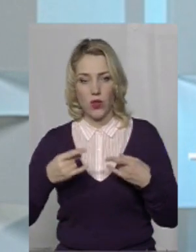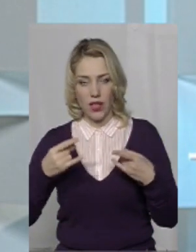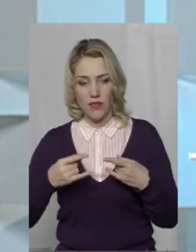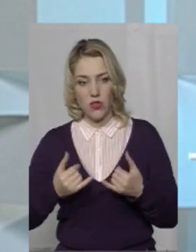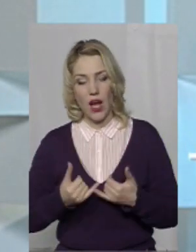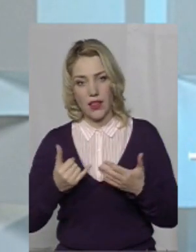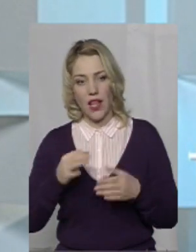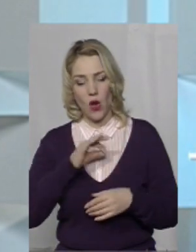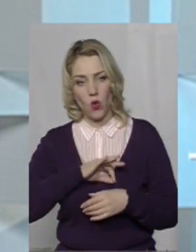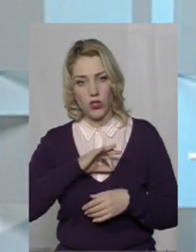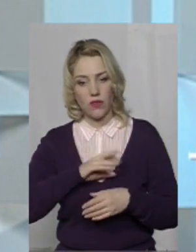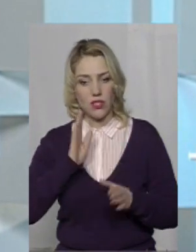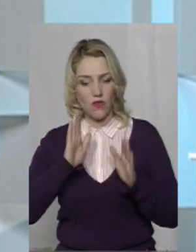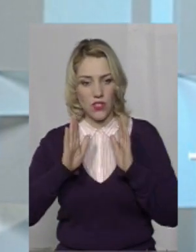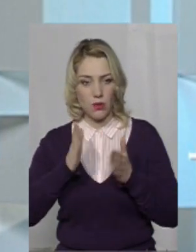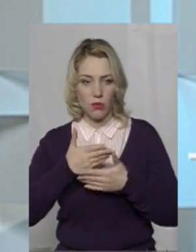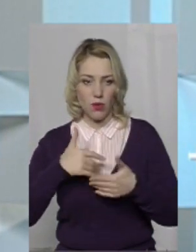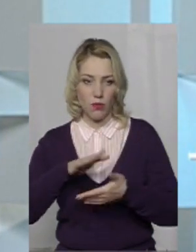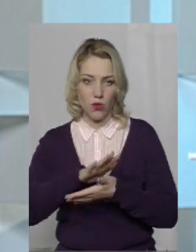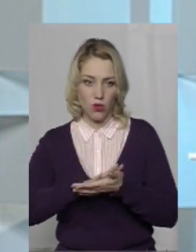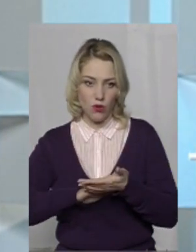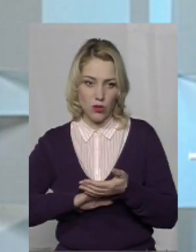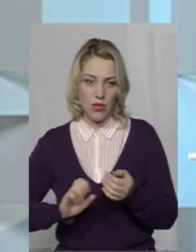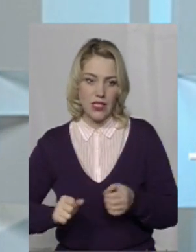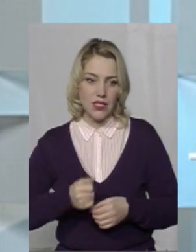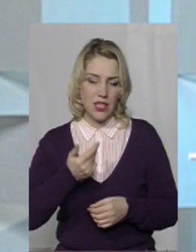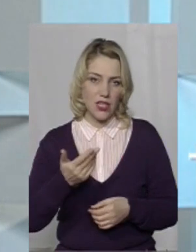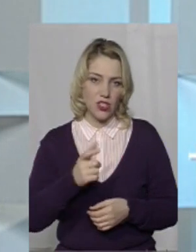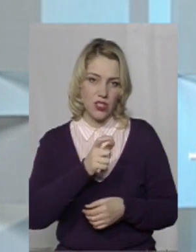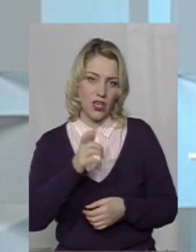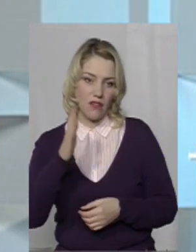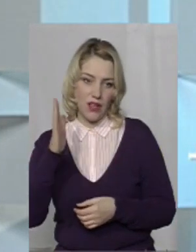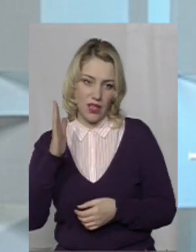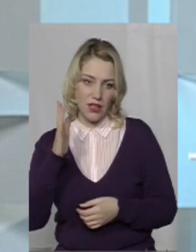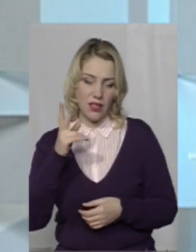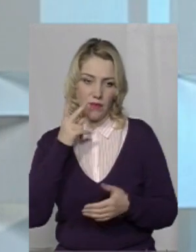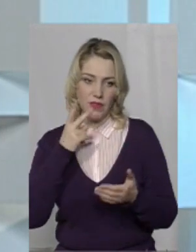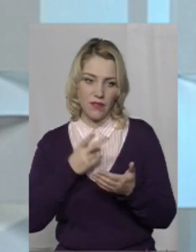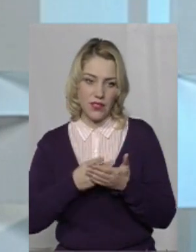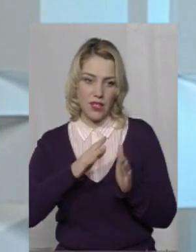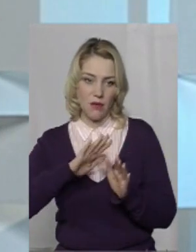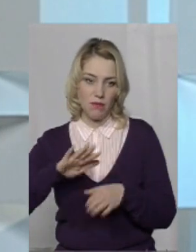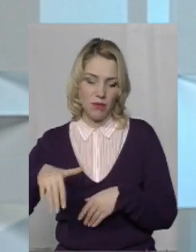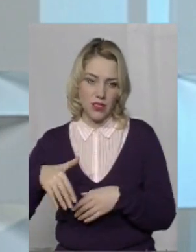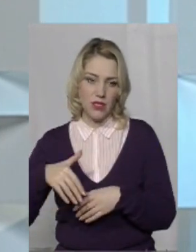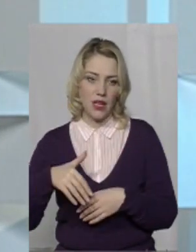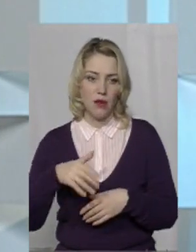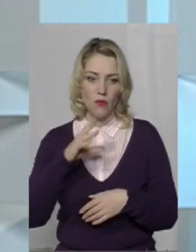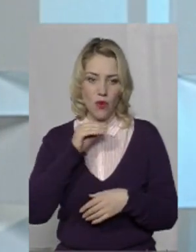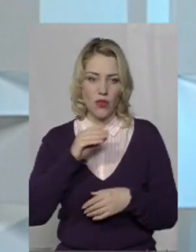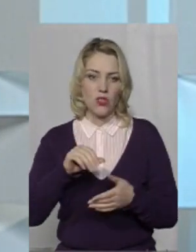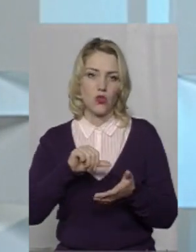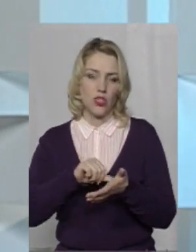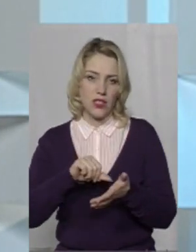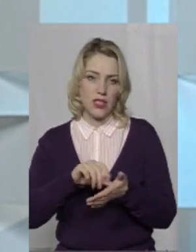ефірі. А для користувачів Facebook ми продовжимо, буквально за лічені хвилини. Дивіться після мову з учасниками